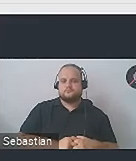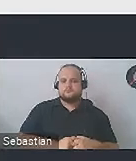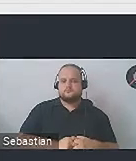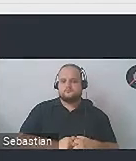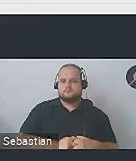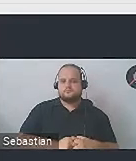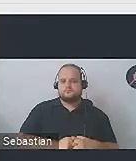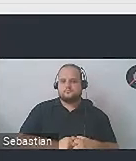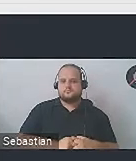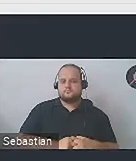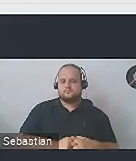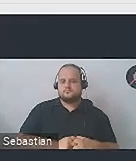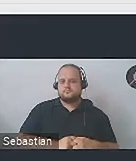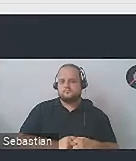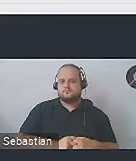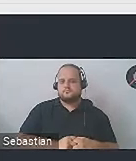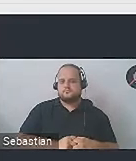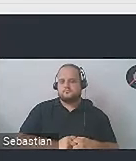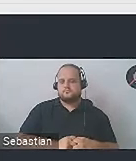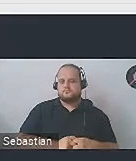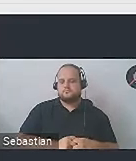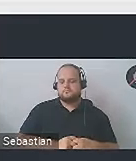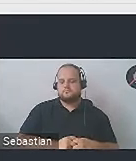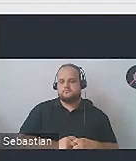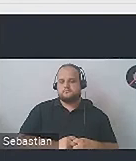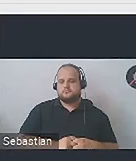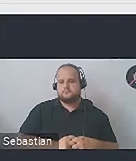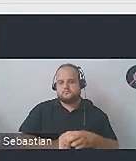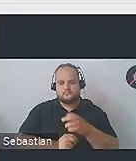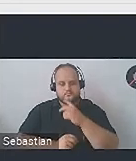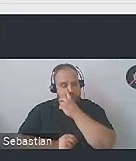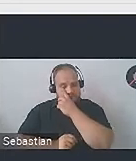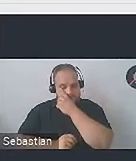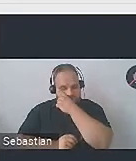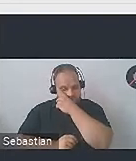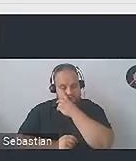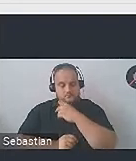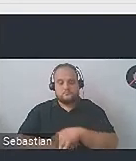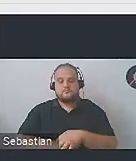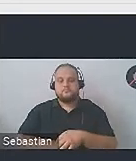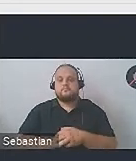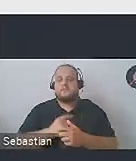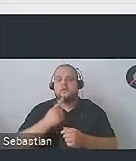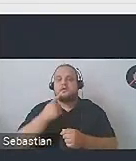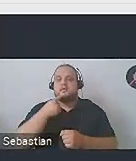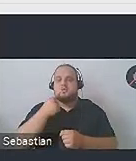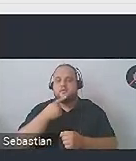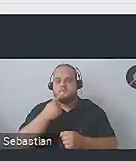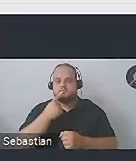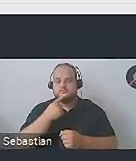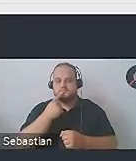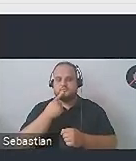Już zbliżamy się do końca, ale jeszcze muszę słowo powiedzieć o bardzo ważnej sprawie, czyli o języku, o